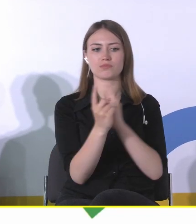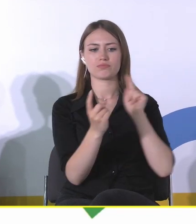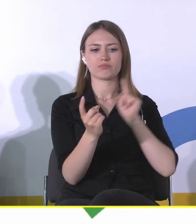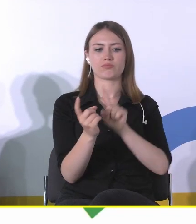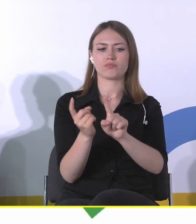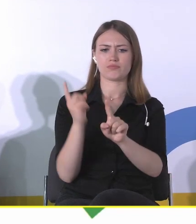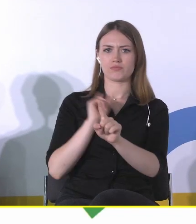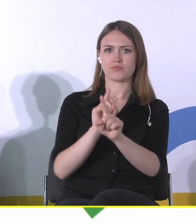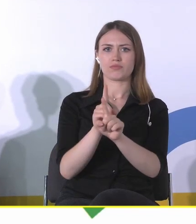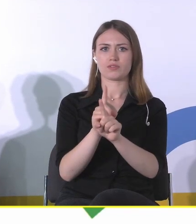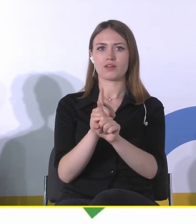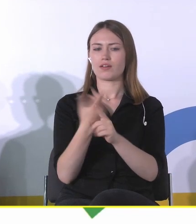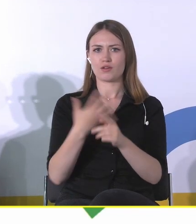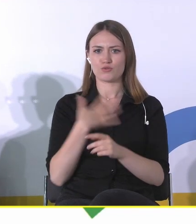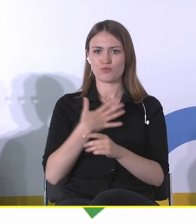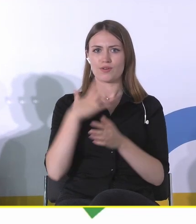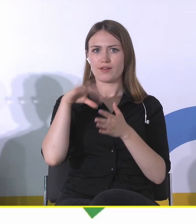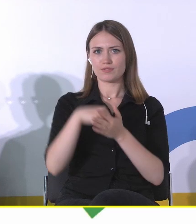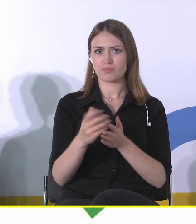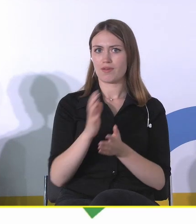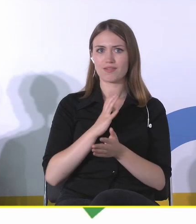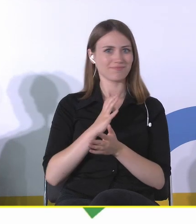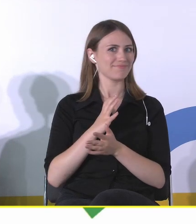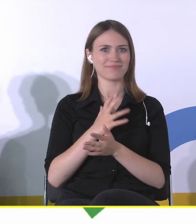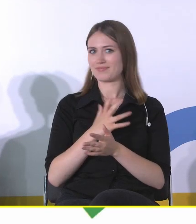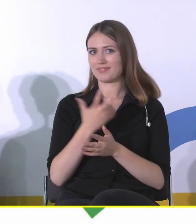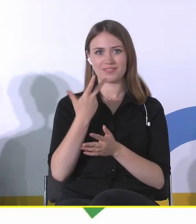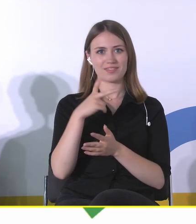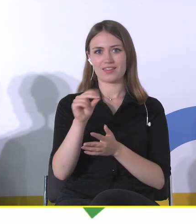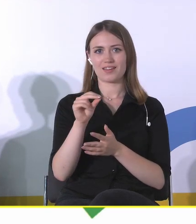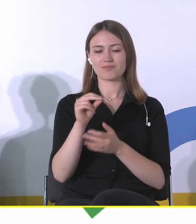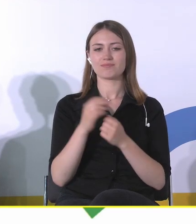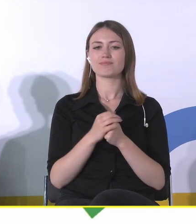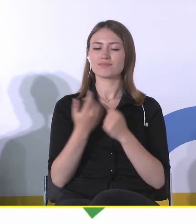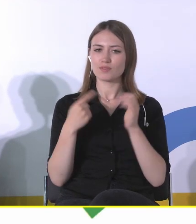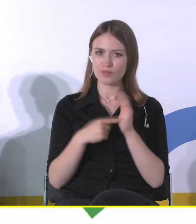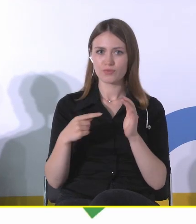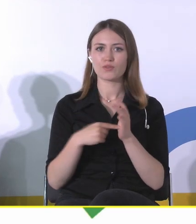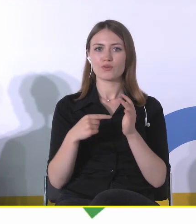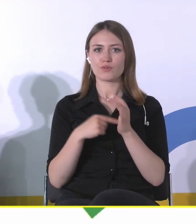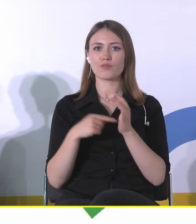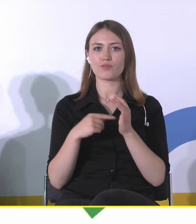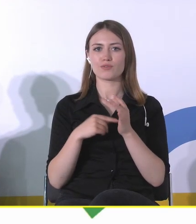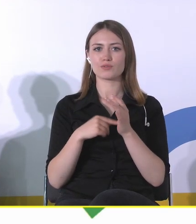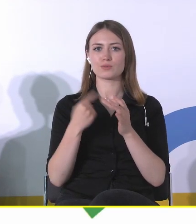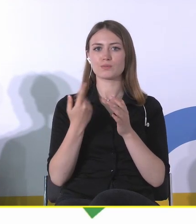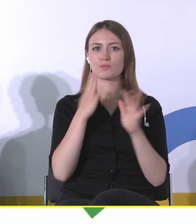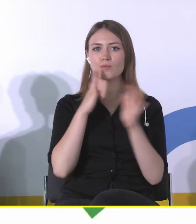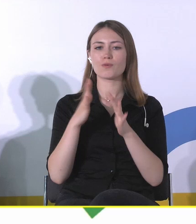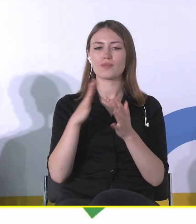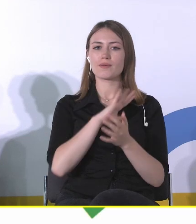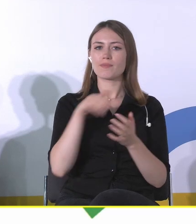jakby nie czuli się w tej przestrzeni bezpiecznie, że też taki, ten nacisk na adaptację